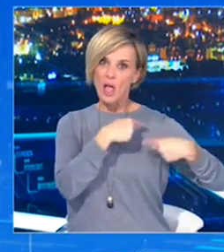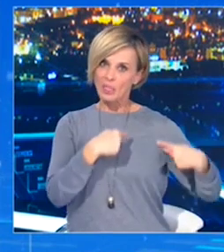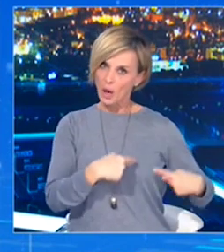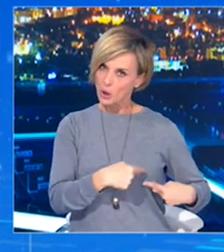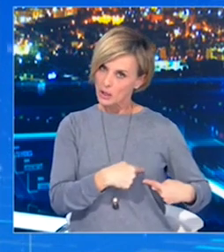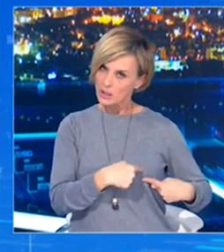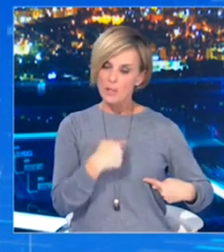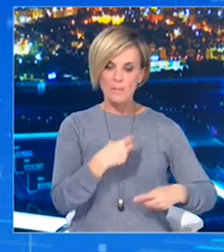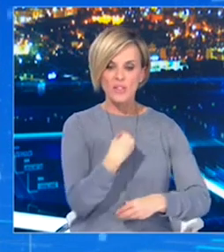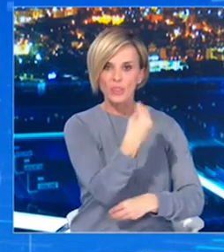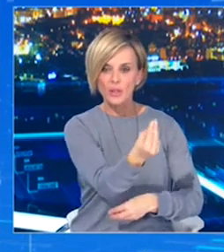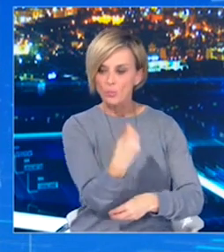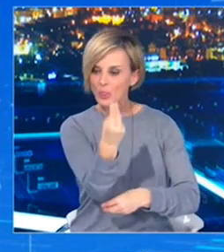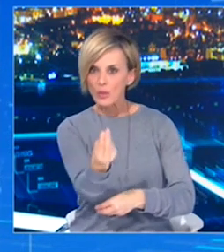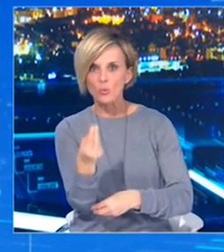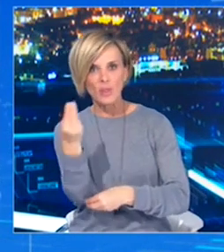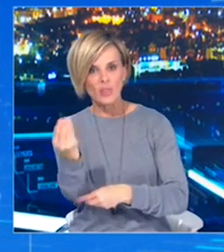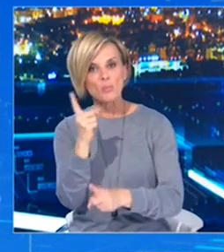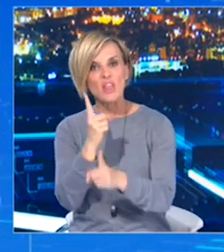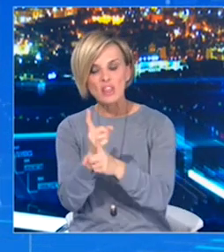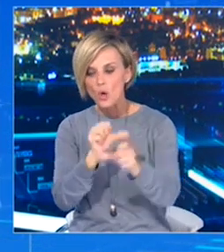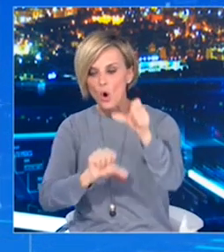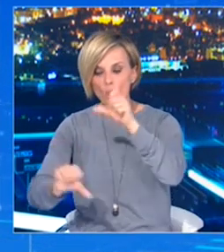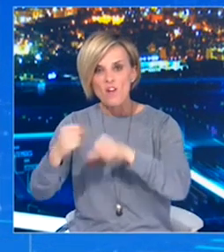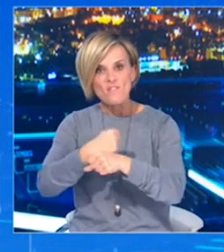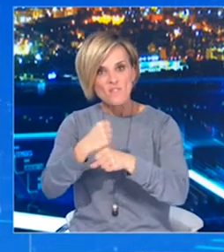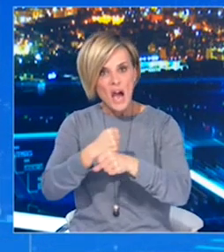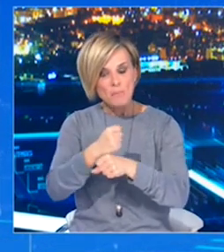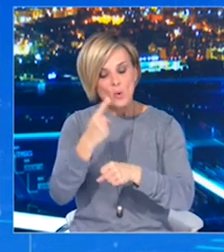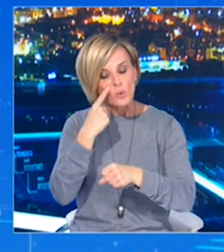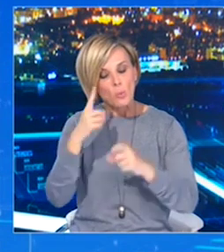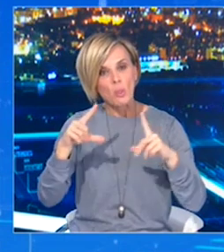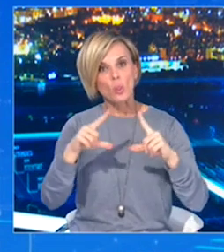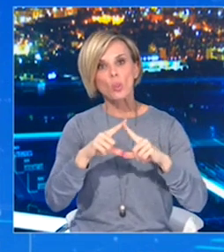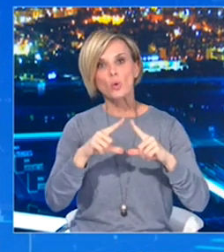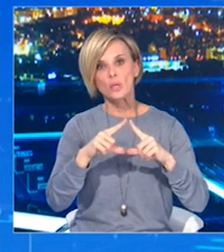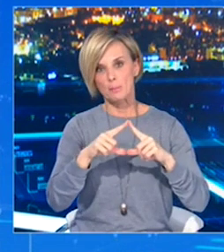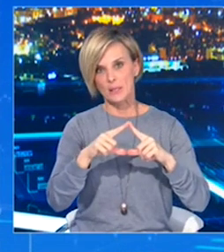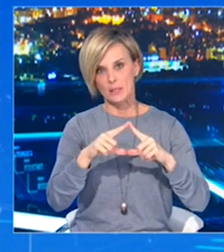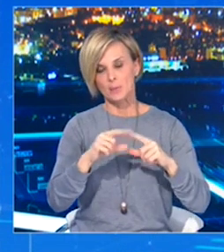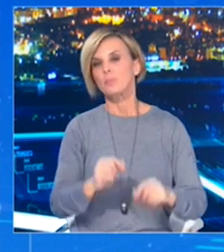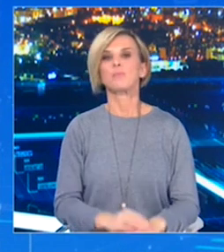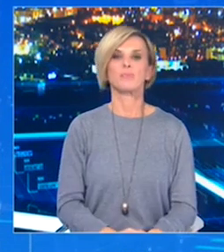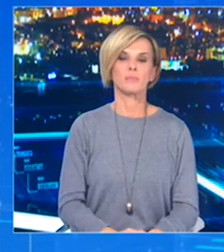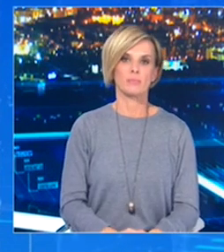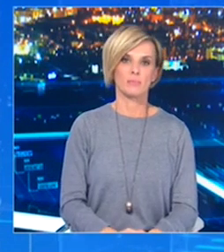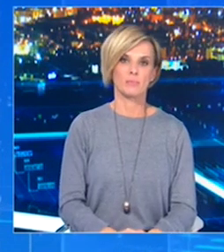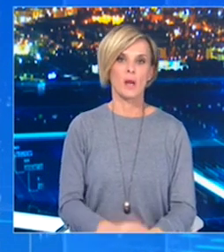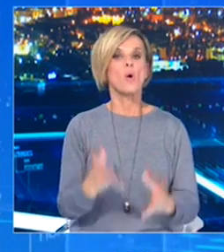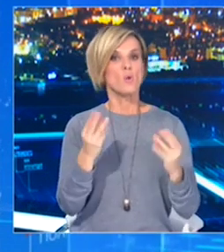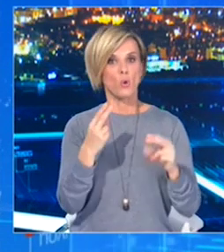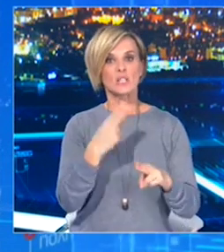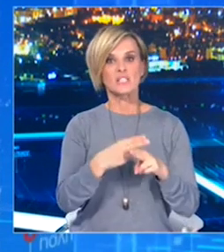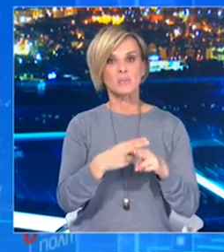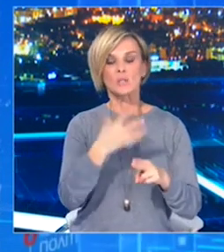στιγμή και κάποιοι ασθενείς οι οποίοι θα πάρουν το φάρμακο να τονίσουμε ότι είναι σημαντικό διότι δεν υπάρχει πρόσβαση στο φάρμακο αυτό,